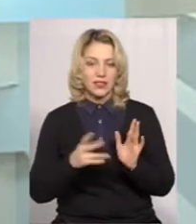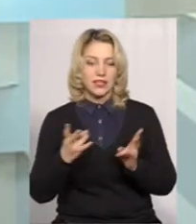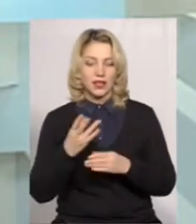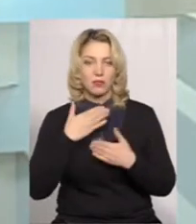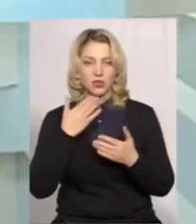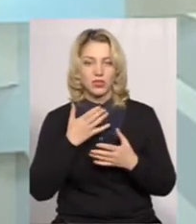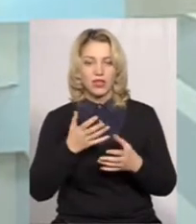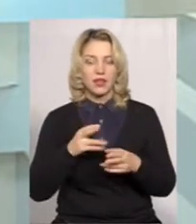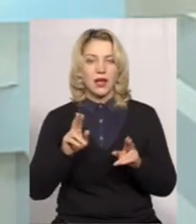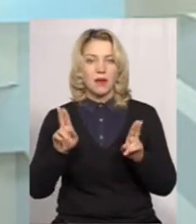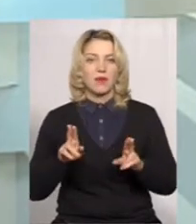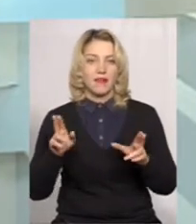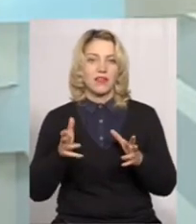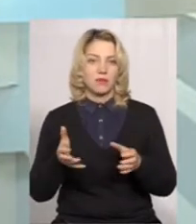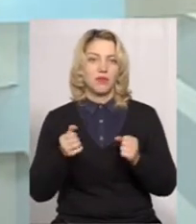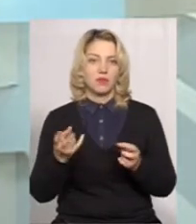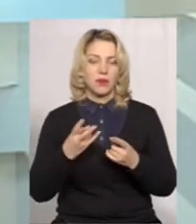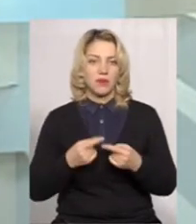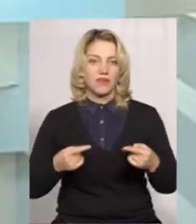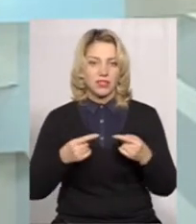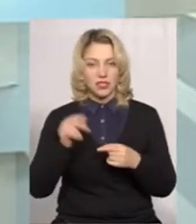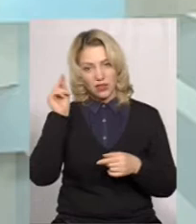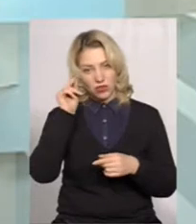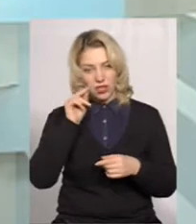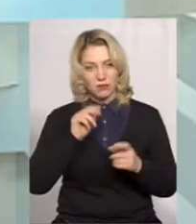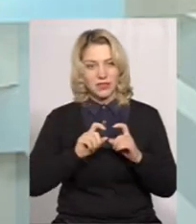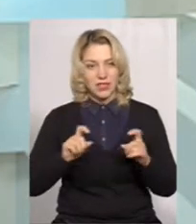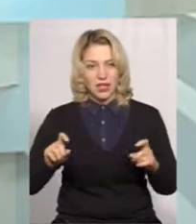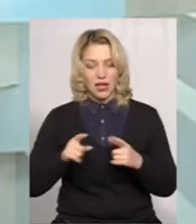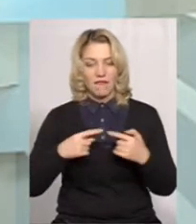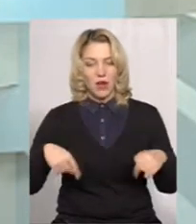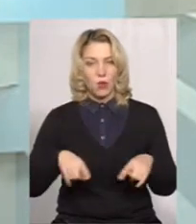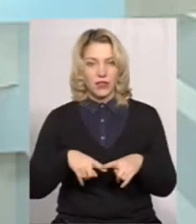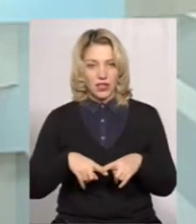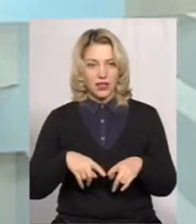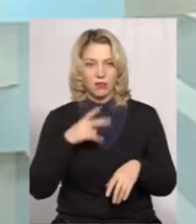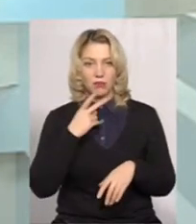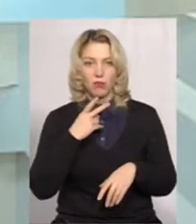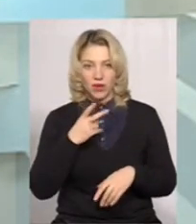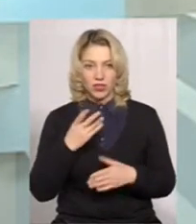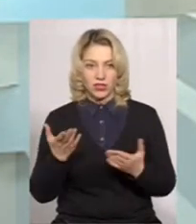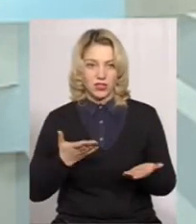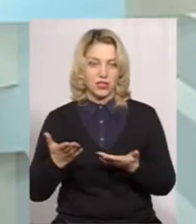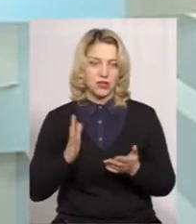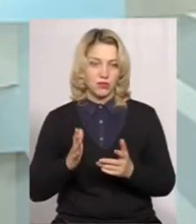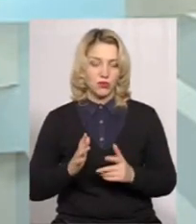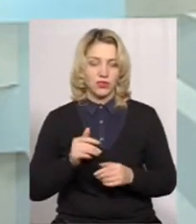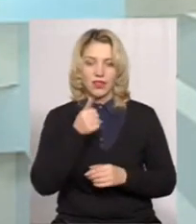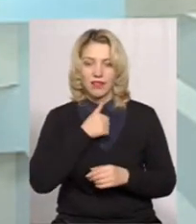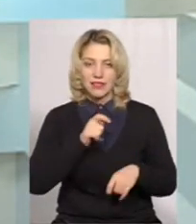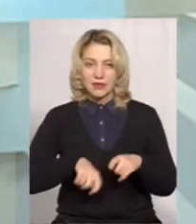правила прийому, визначитися вищим навчальним закладом, факультетом, побачити, які вступні